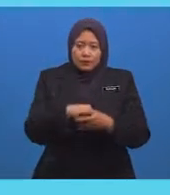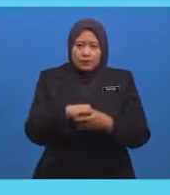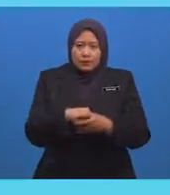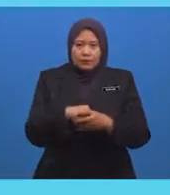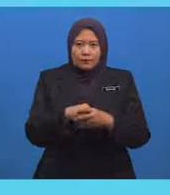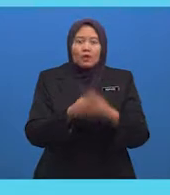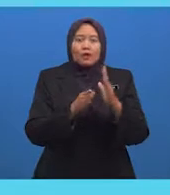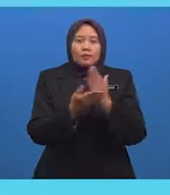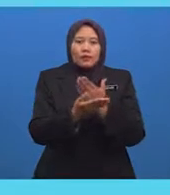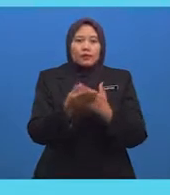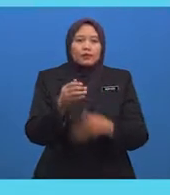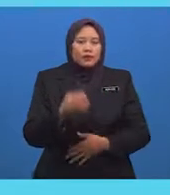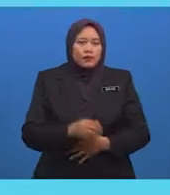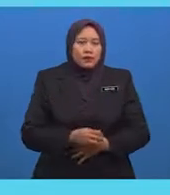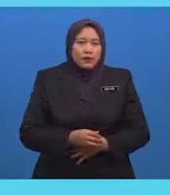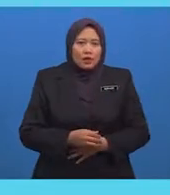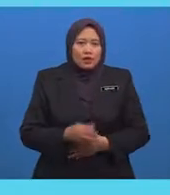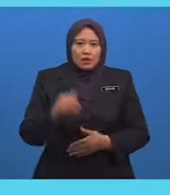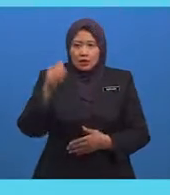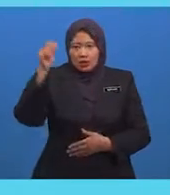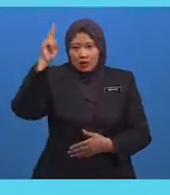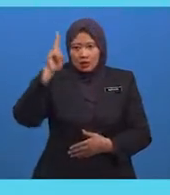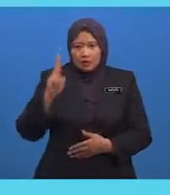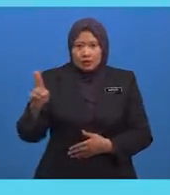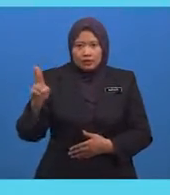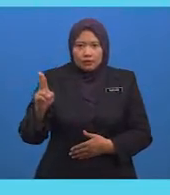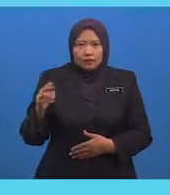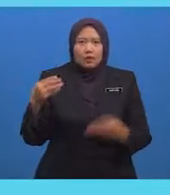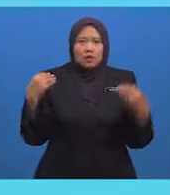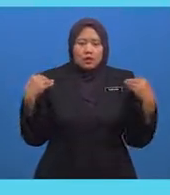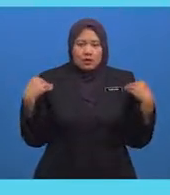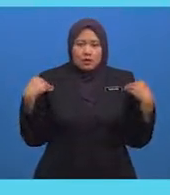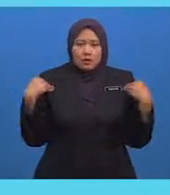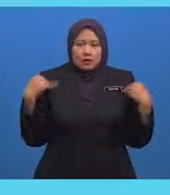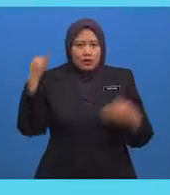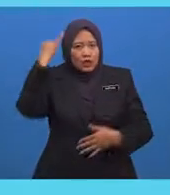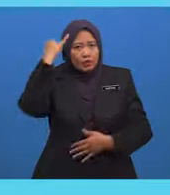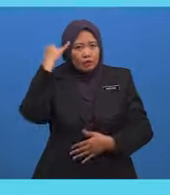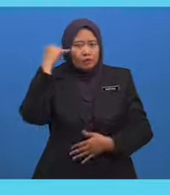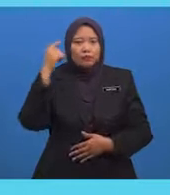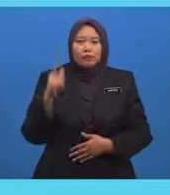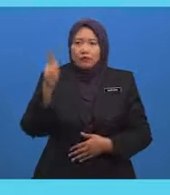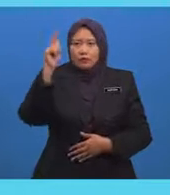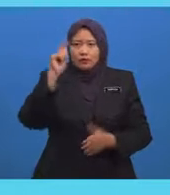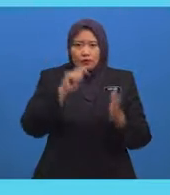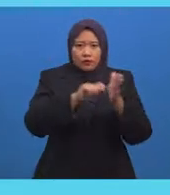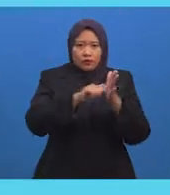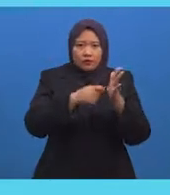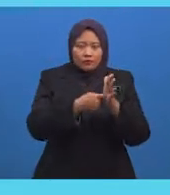Keriklamnya merangkumi Tafsir Ilmu hadis Fiqah